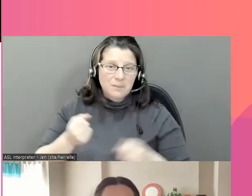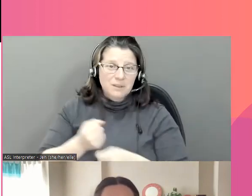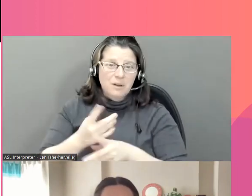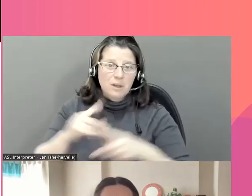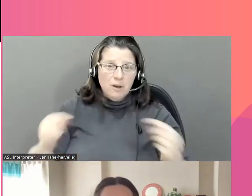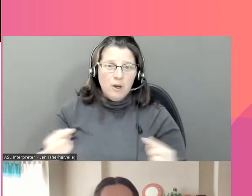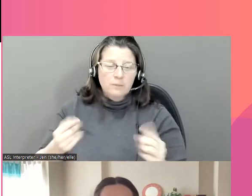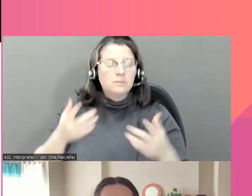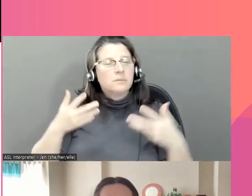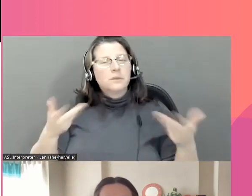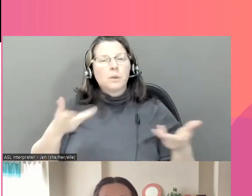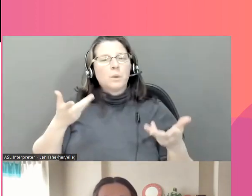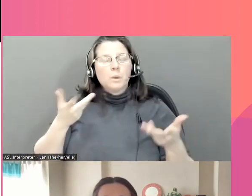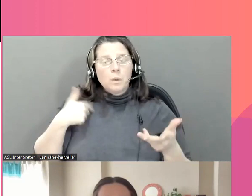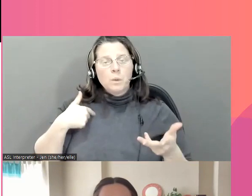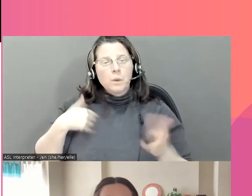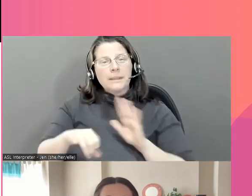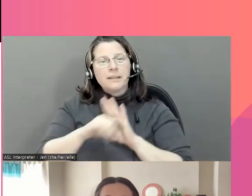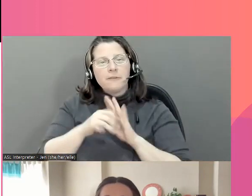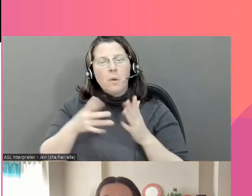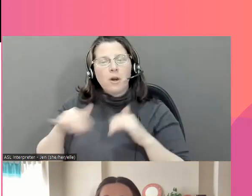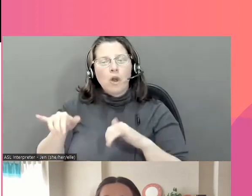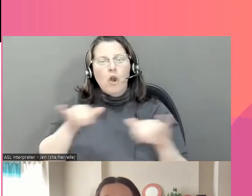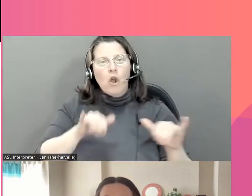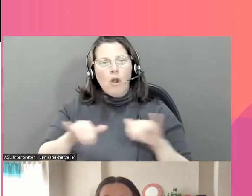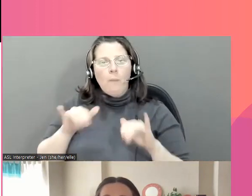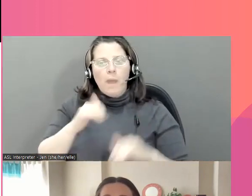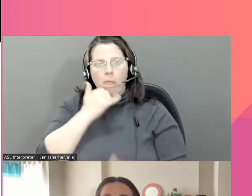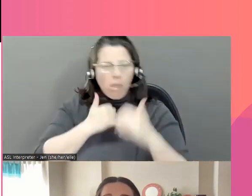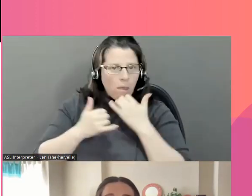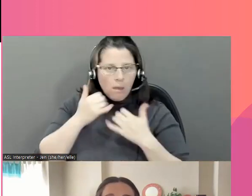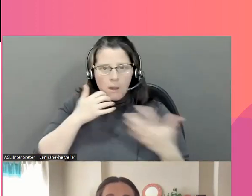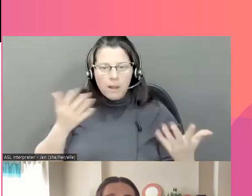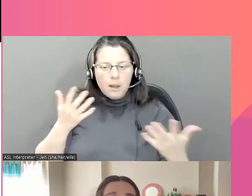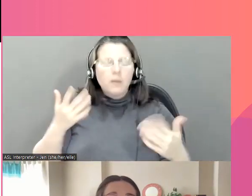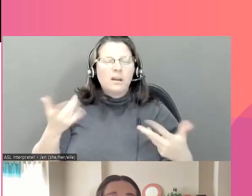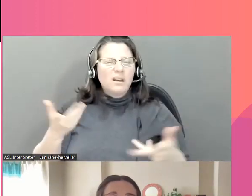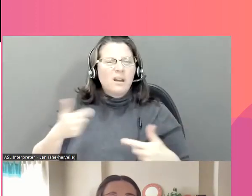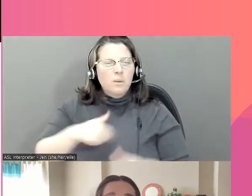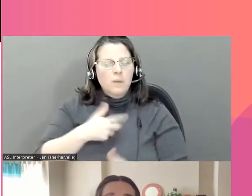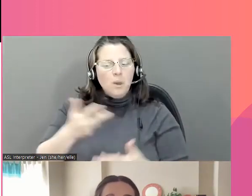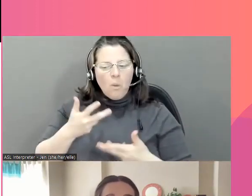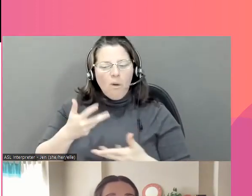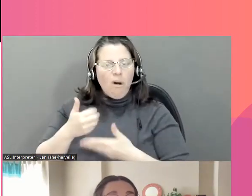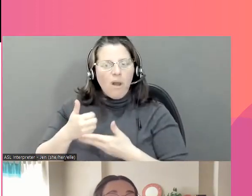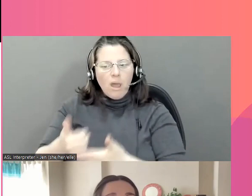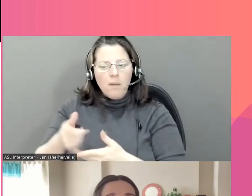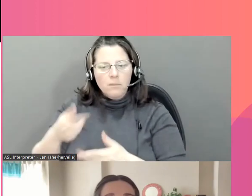savoir comment éviter les pièges communs sur ce sujet et plutôt aider les jeunes à imaginer